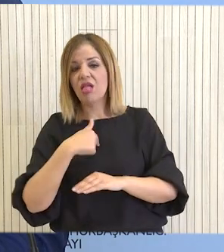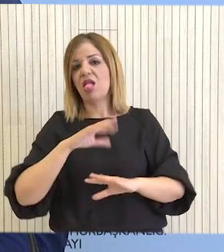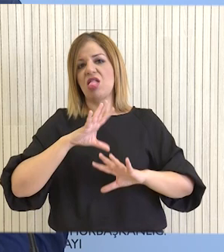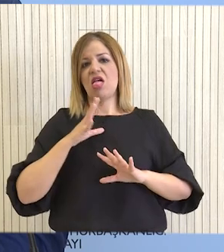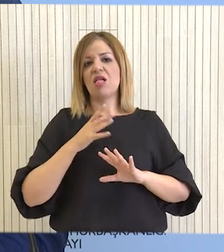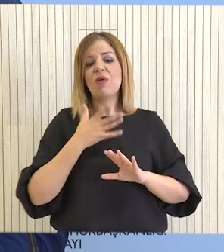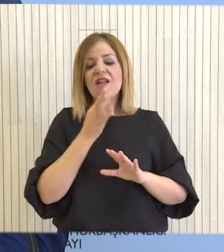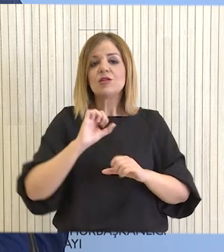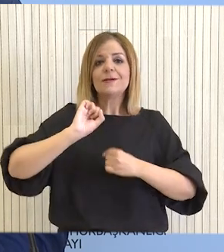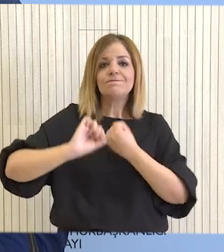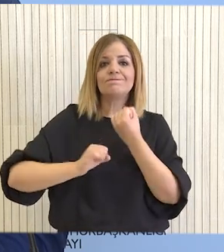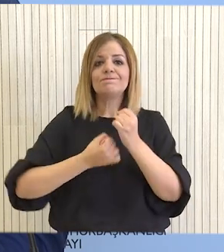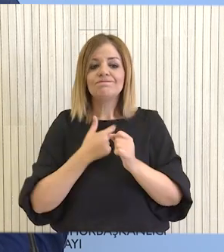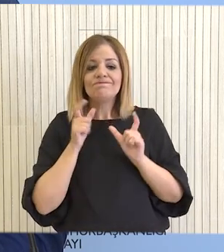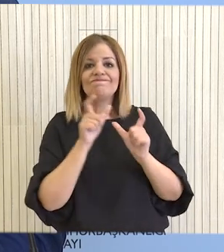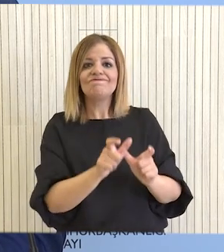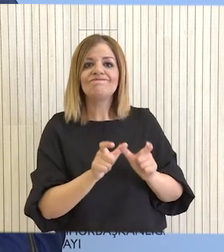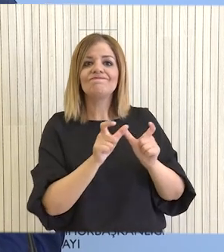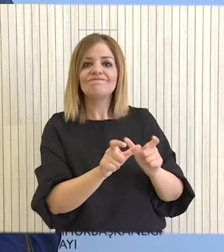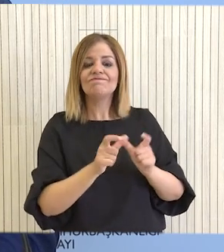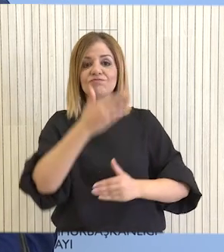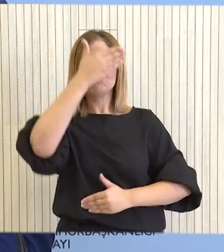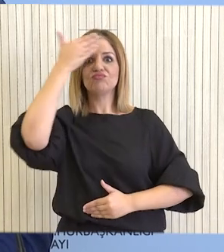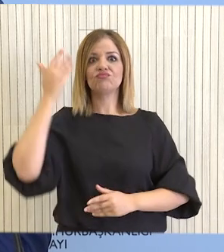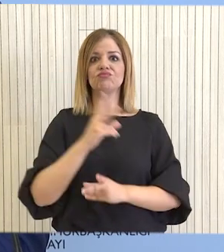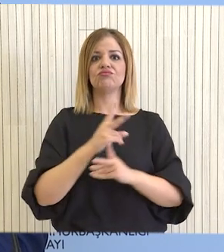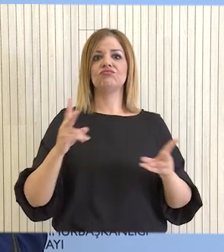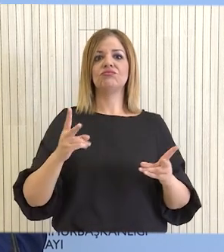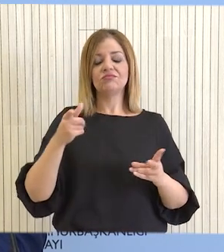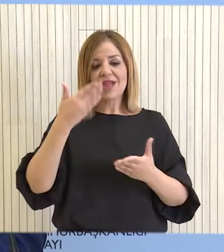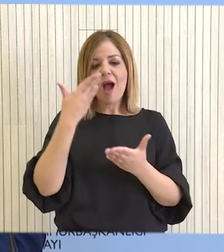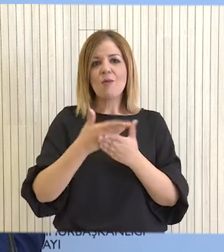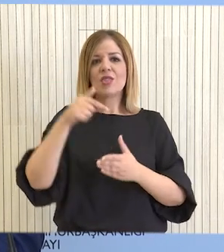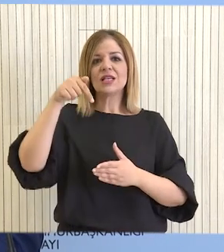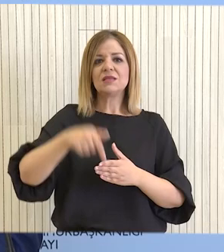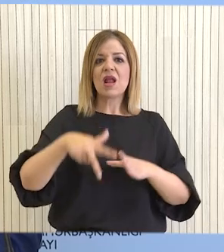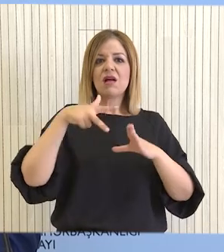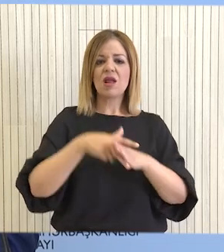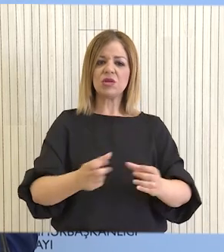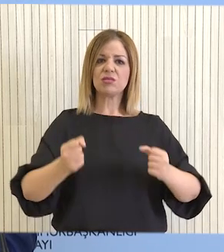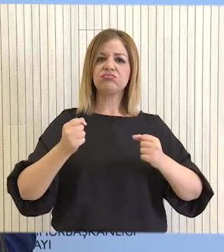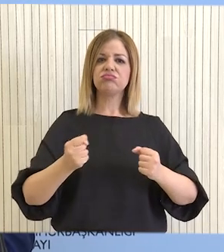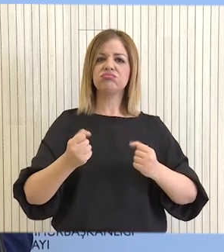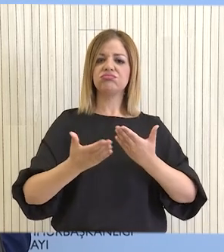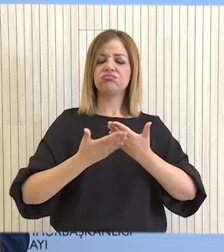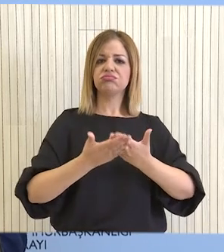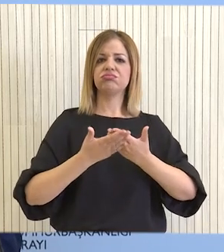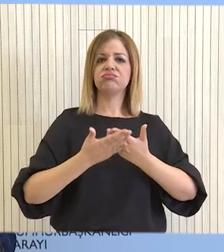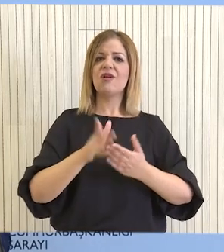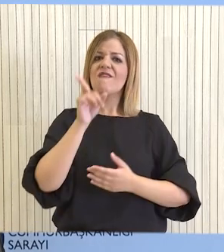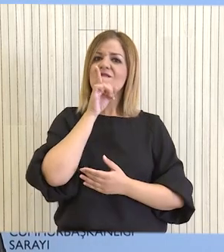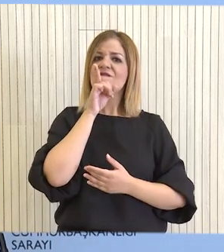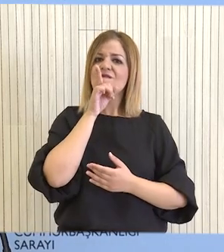να βελτιώσουμε ακόμη περισσότερο και έχουμε σήμερα ένα πλαίσιο πολύ στεγανό και αρκετά θωραγισμένο όπως οι ίδιες